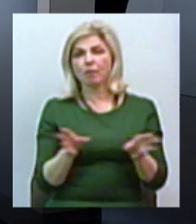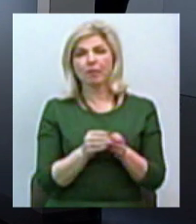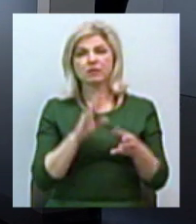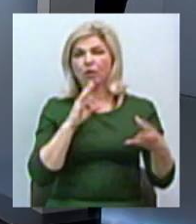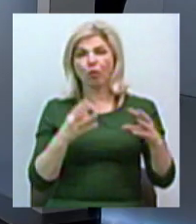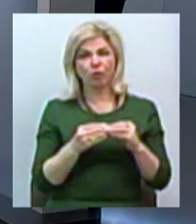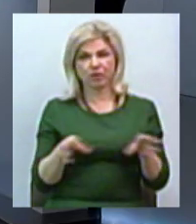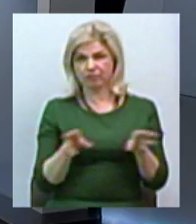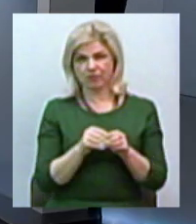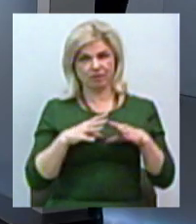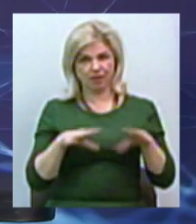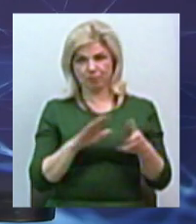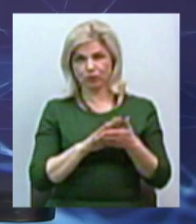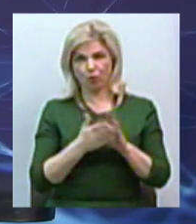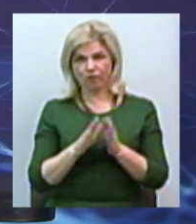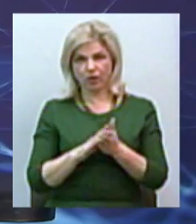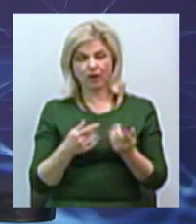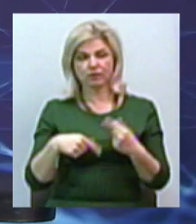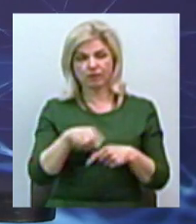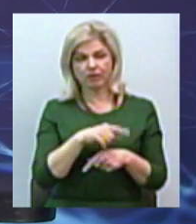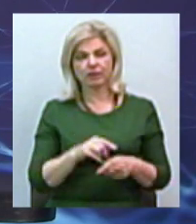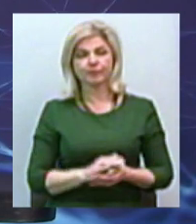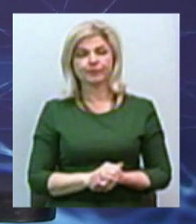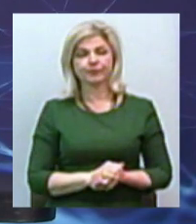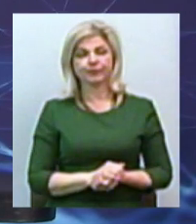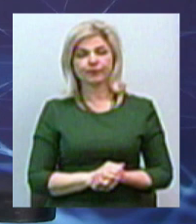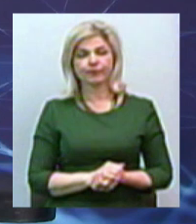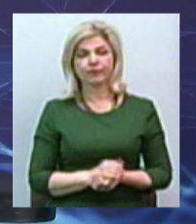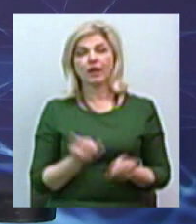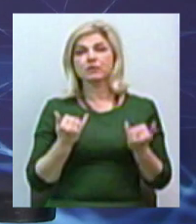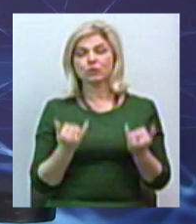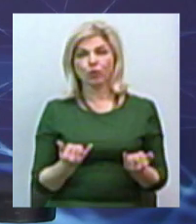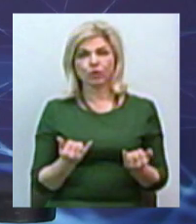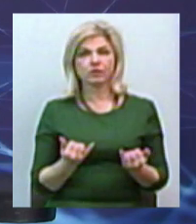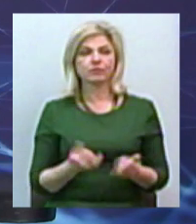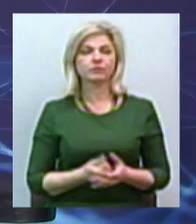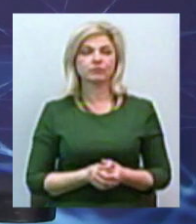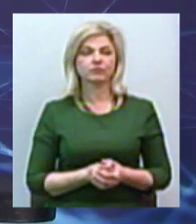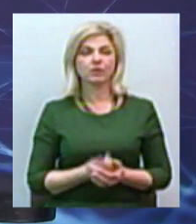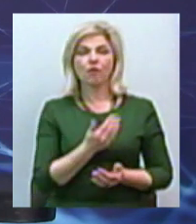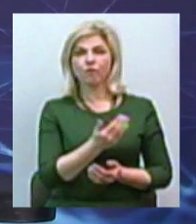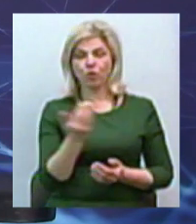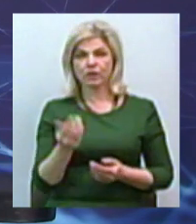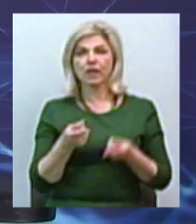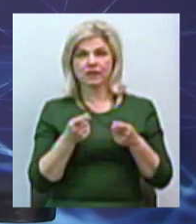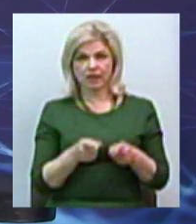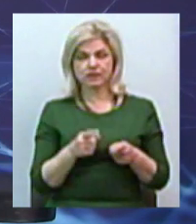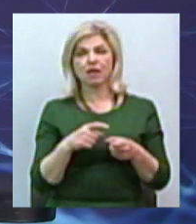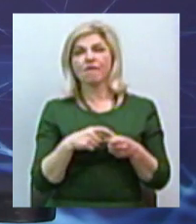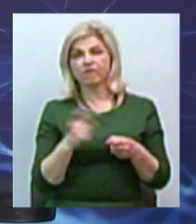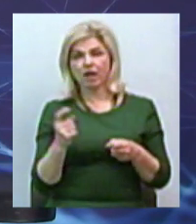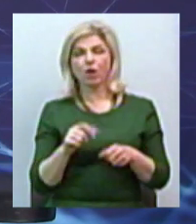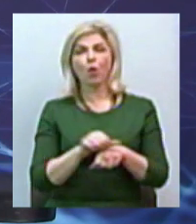тому що це, як ми знаємо, карна річ. На сьогоднішній день вони дійсно вимкнули основні